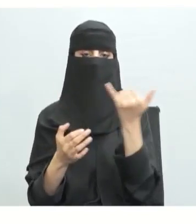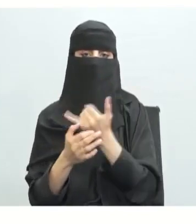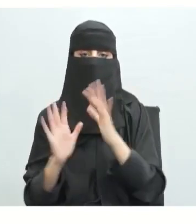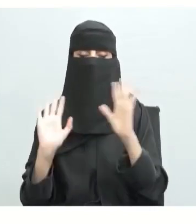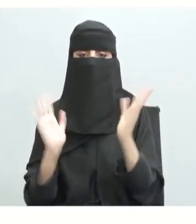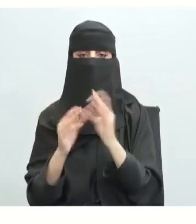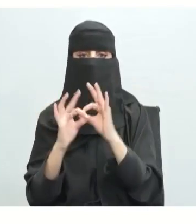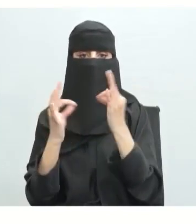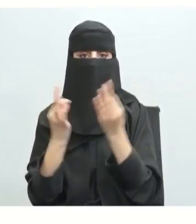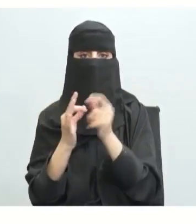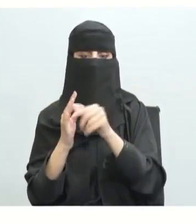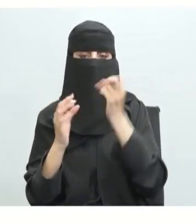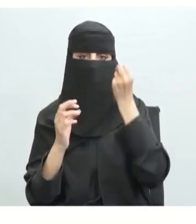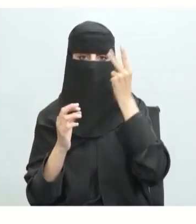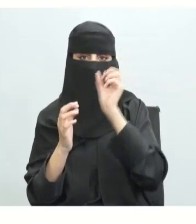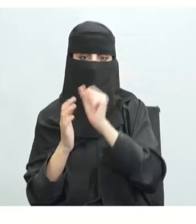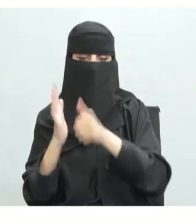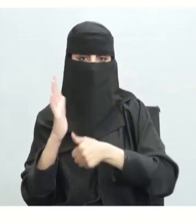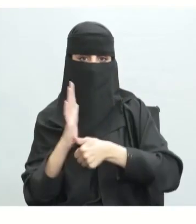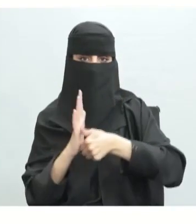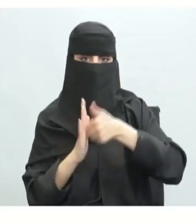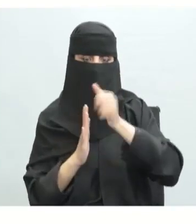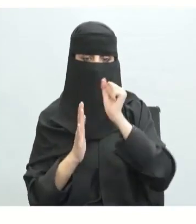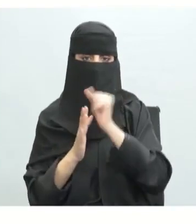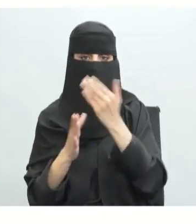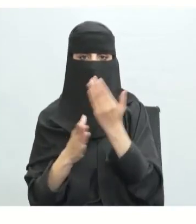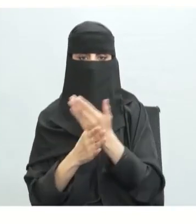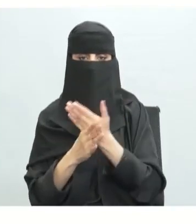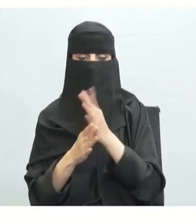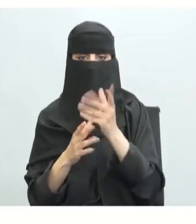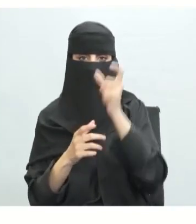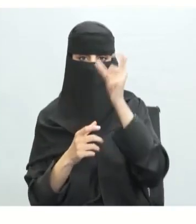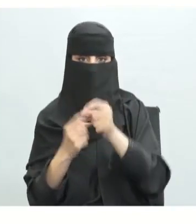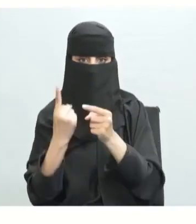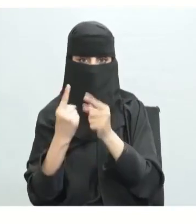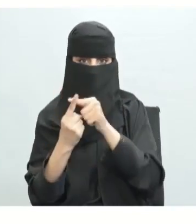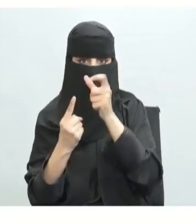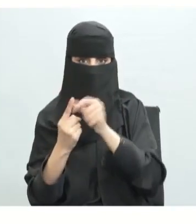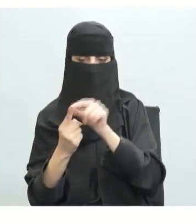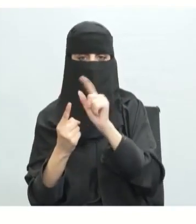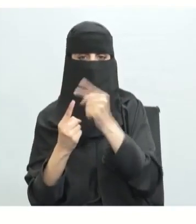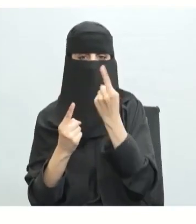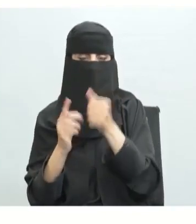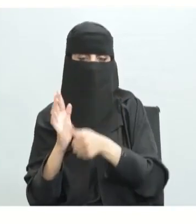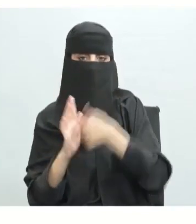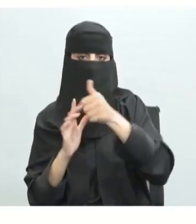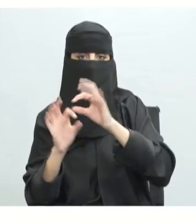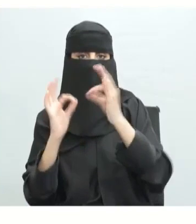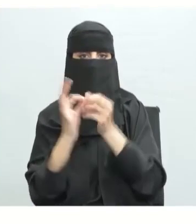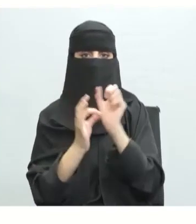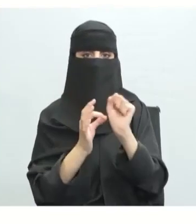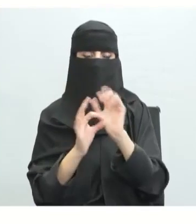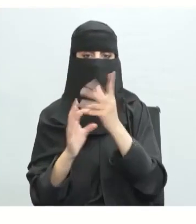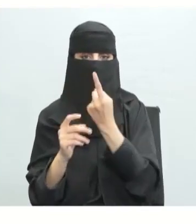أي مجتمع تبنى أفكاره على العقل والمنطق السليم فالفرد هو النواة الأولى للمجتمع وإذا صلح هذا الفرد